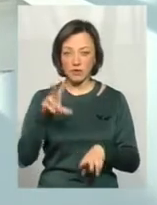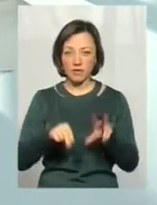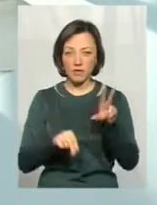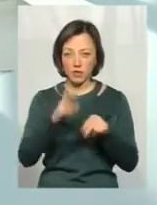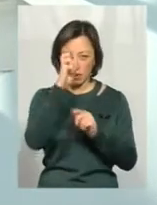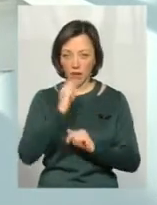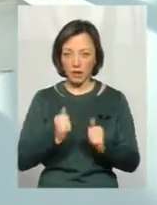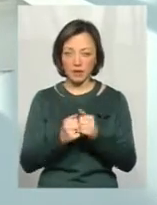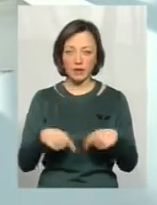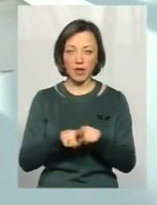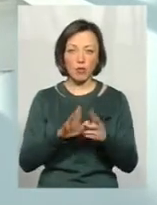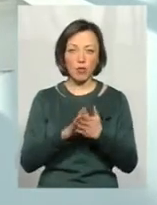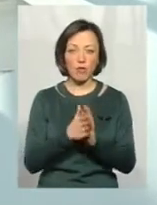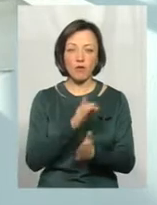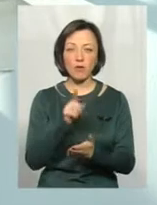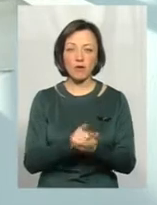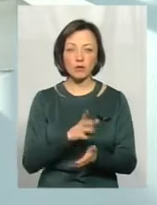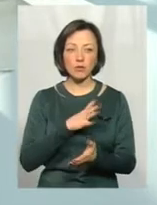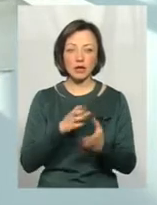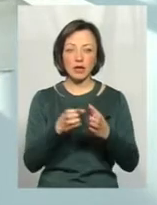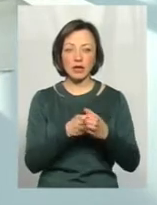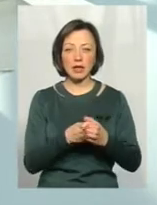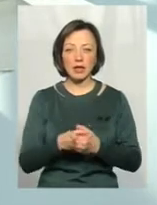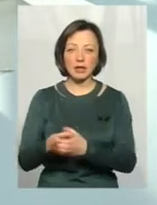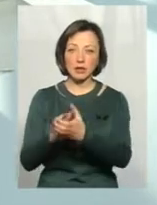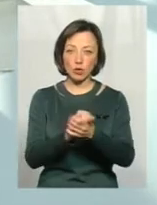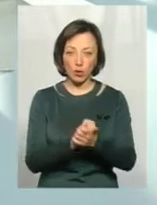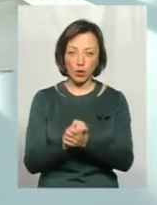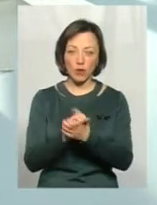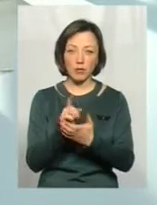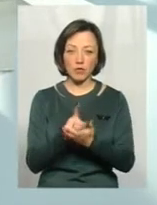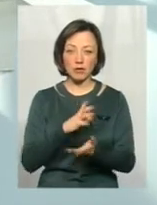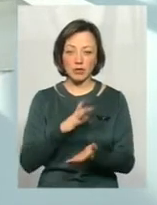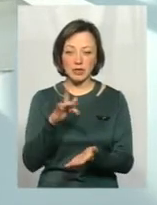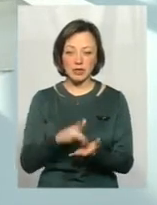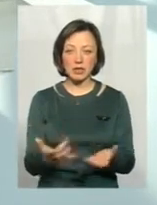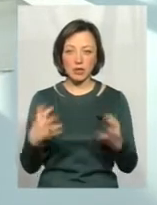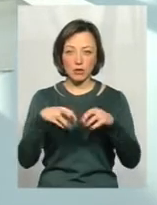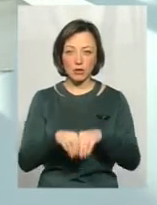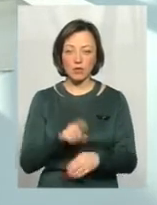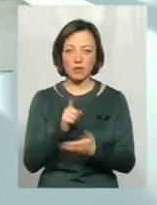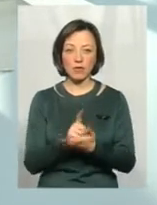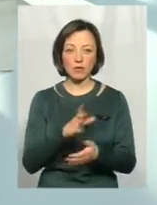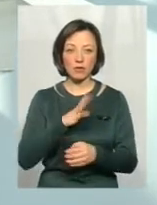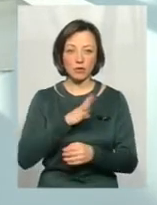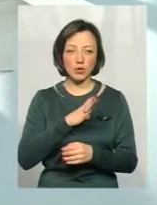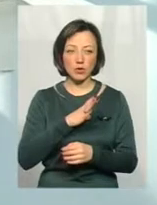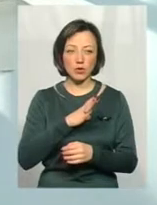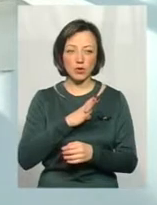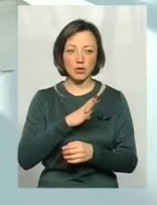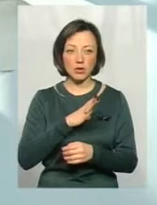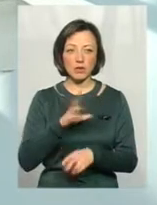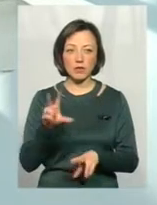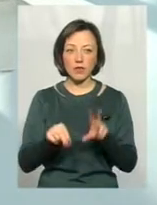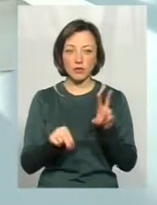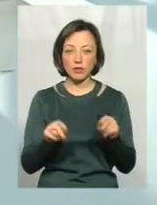країна в таких умовах повинна бути як єдиний кулак. Вона повинна бути централізована, вона повинна бути десь, ну, я взагалі